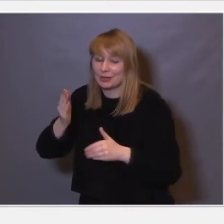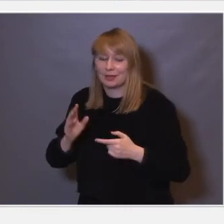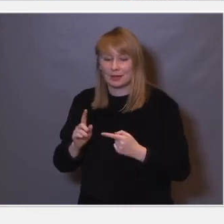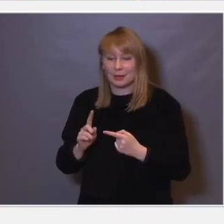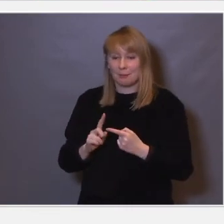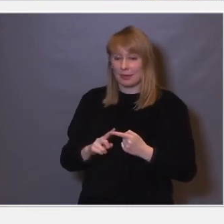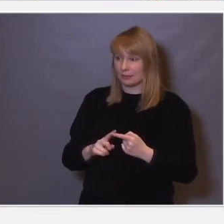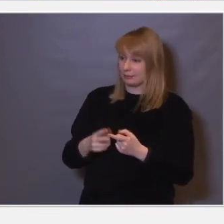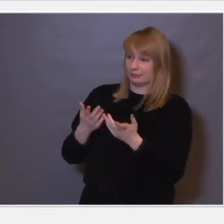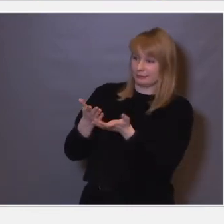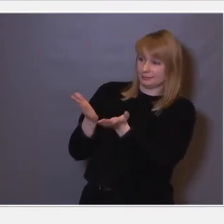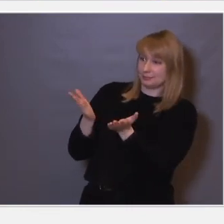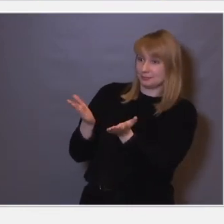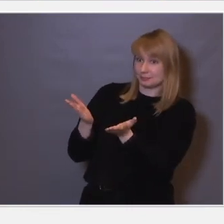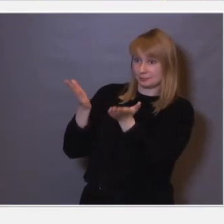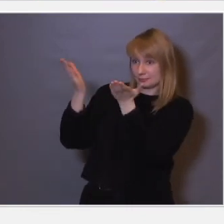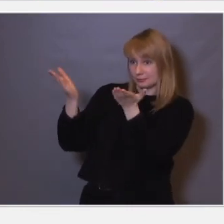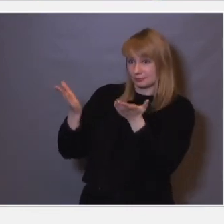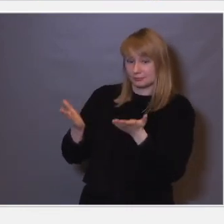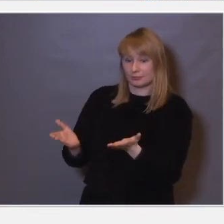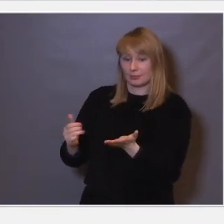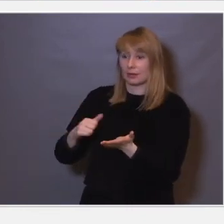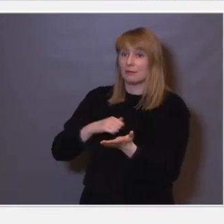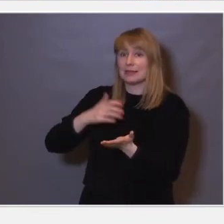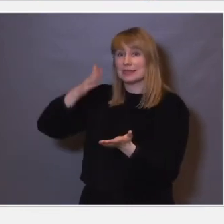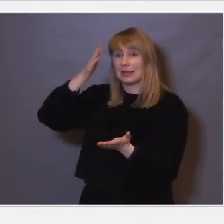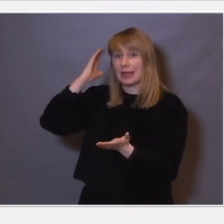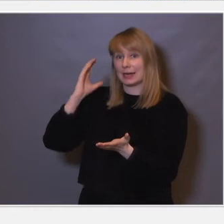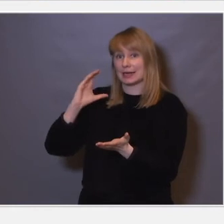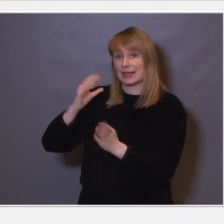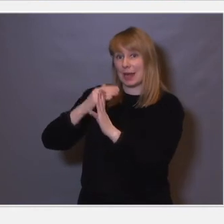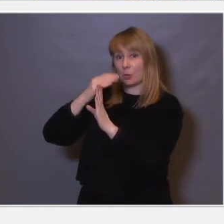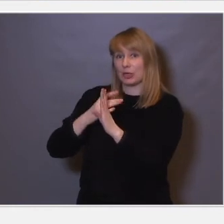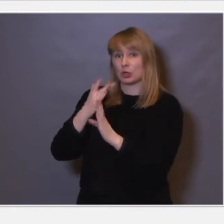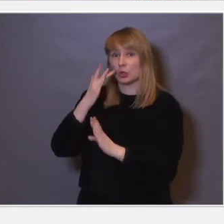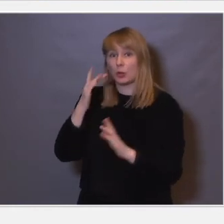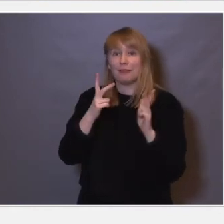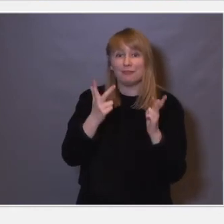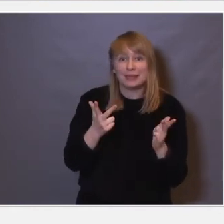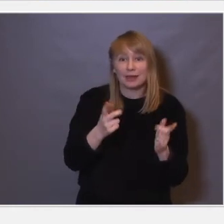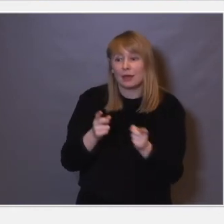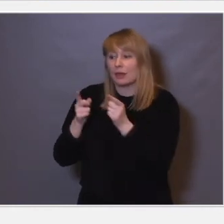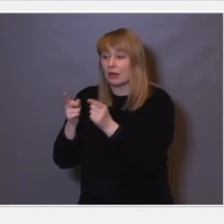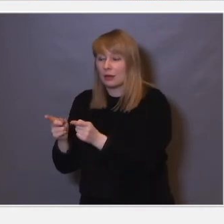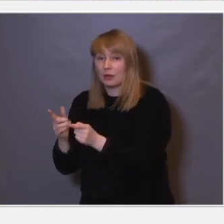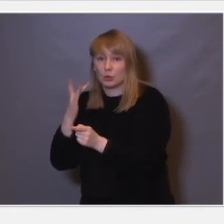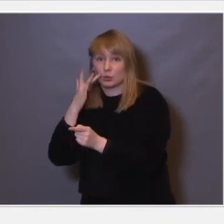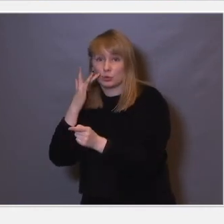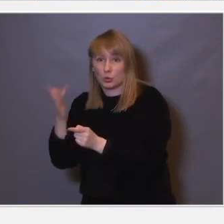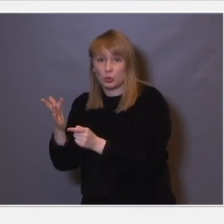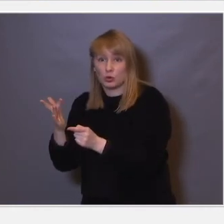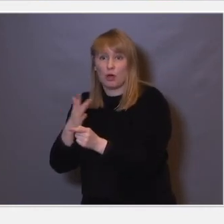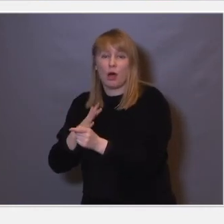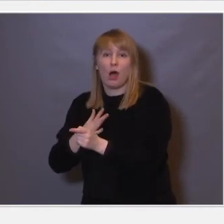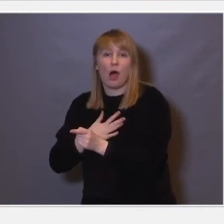å se er at hvis dette er måling av hjernecelleraktivitet ved hvile, og dette er responsen til hjernecellene når du